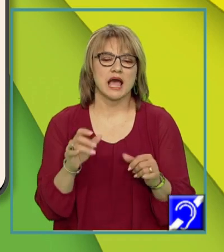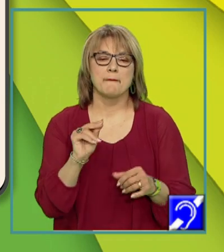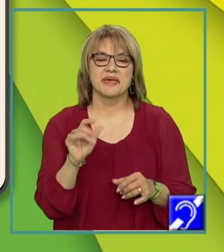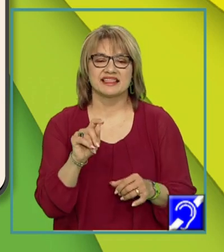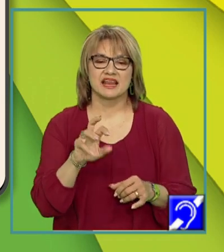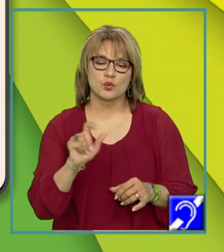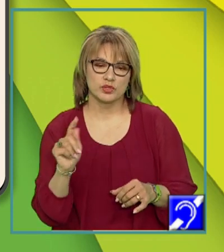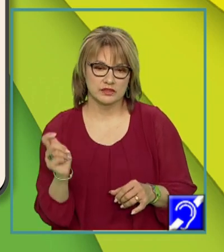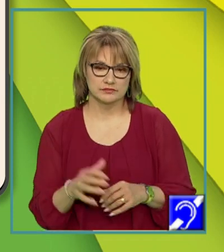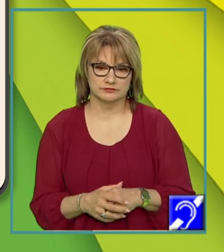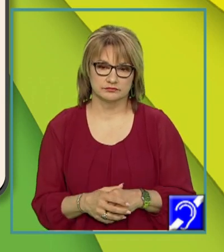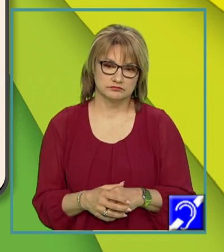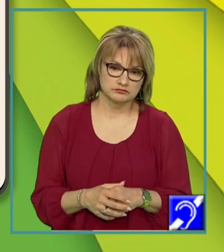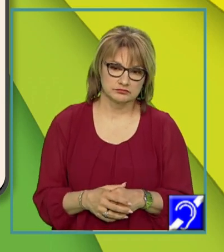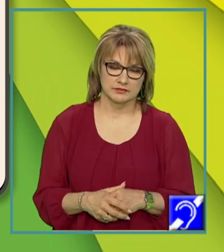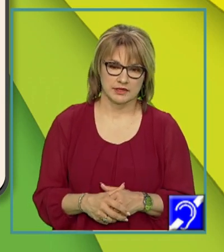S-a întâmplat.